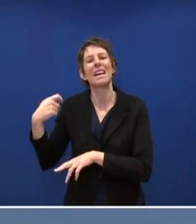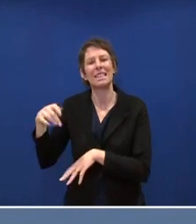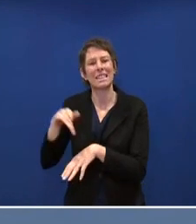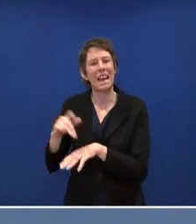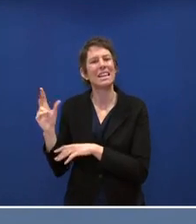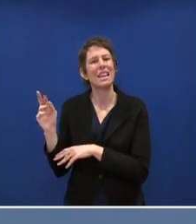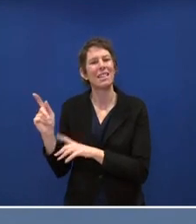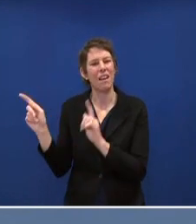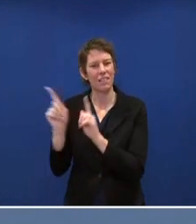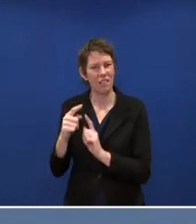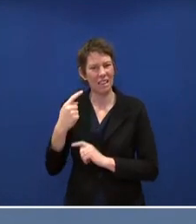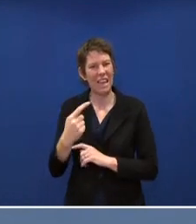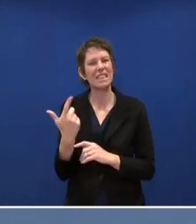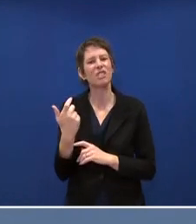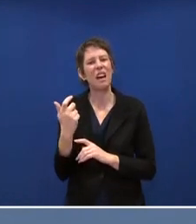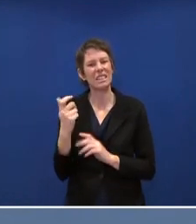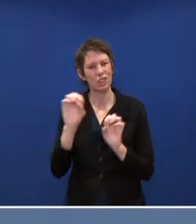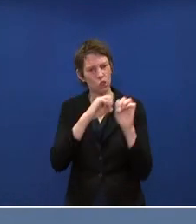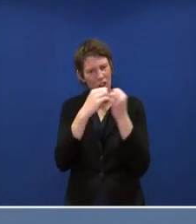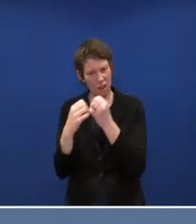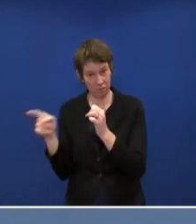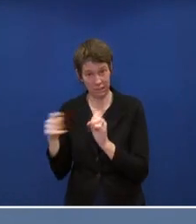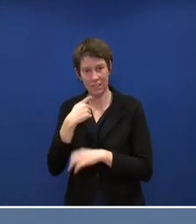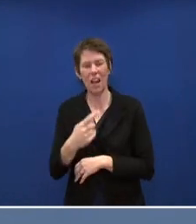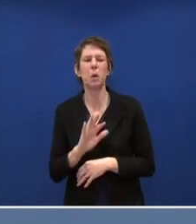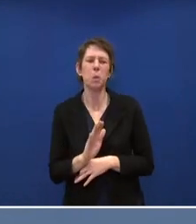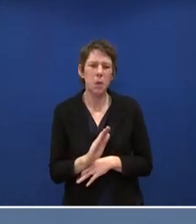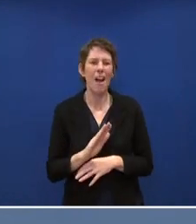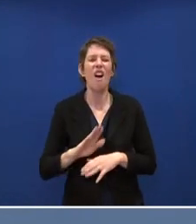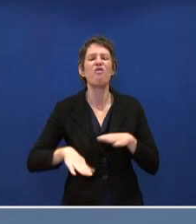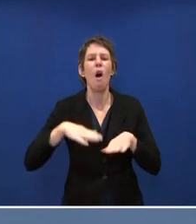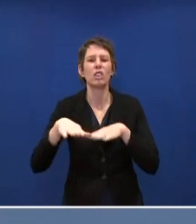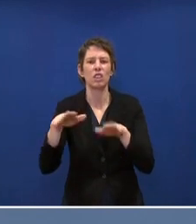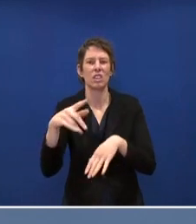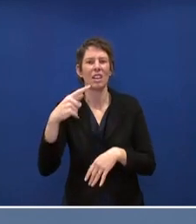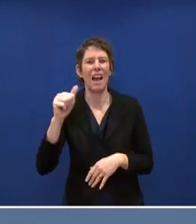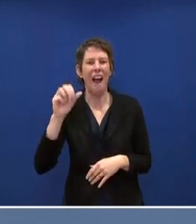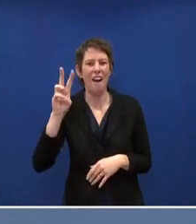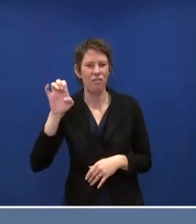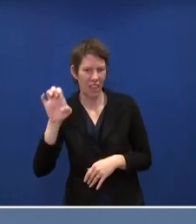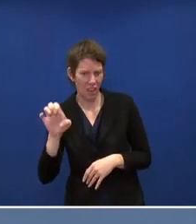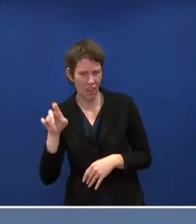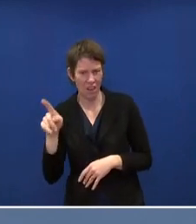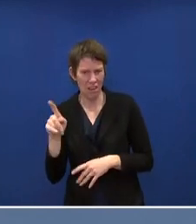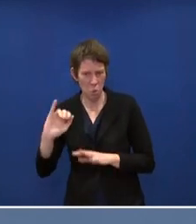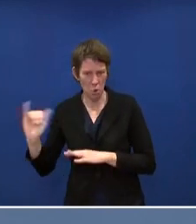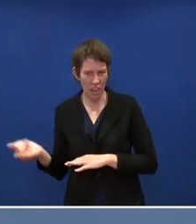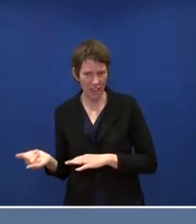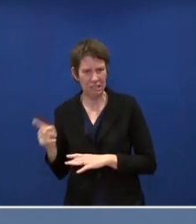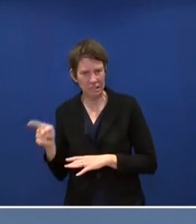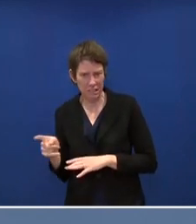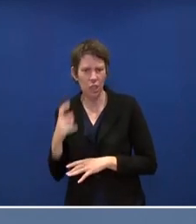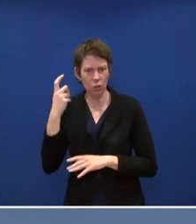Treffen der G20-Staaten, sie sei besorgt, über die Fortschritte beim Projekt Gavi, durch das Impfstoffe in Entwicklungsländern